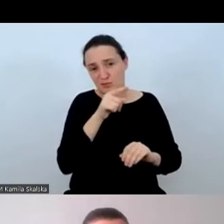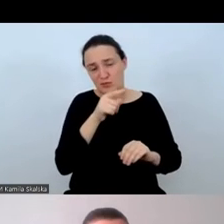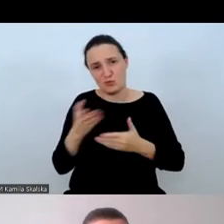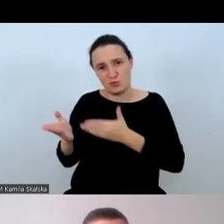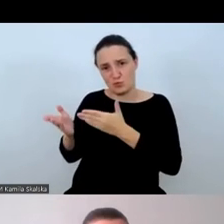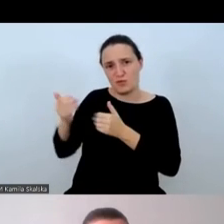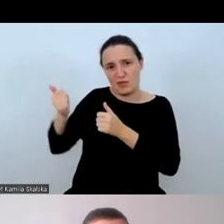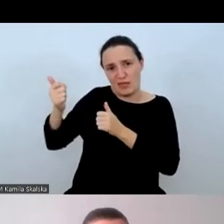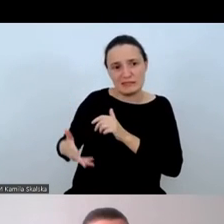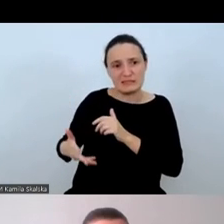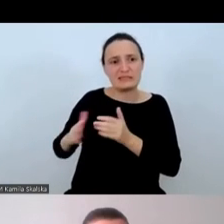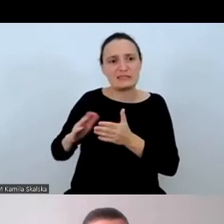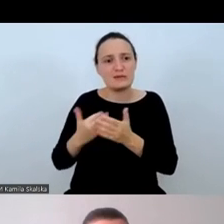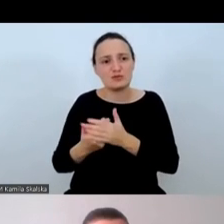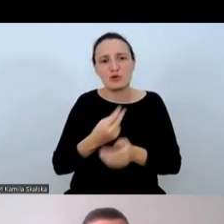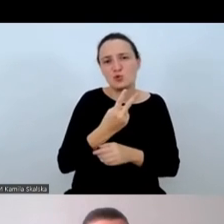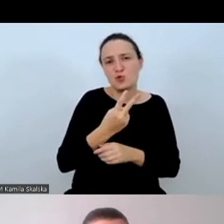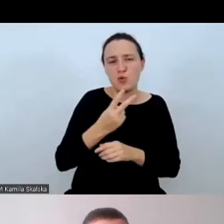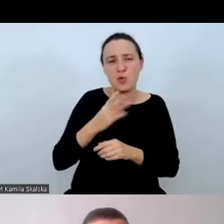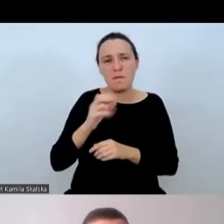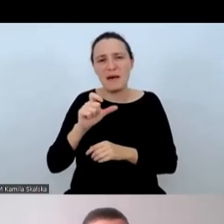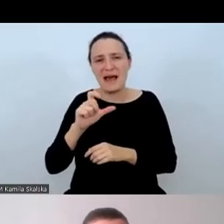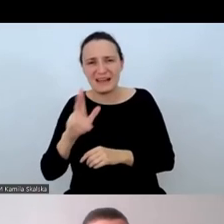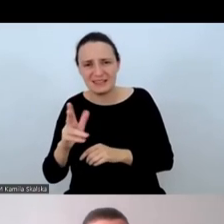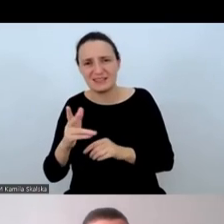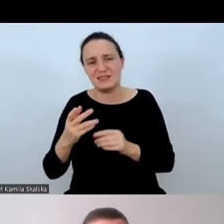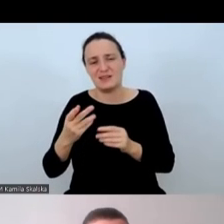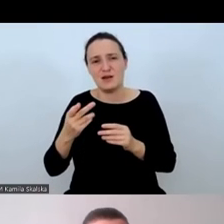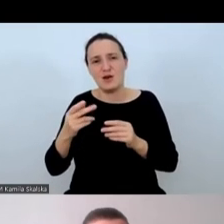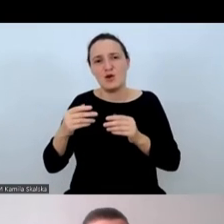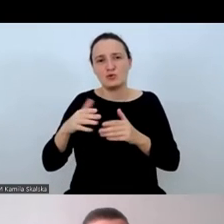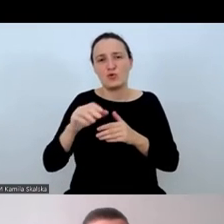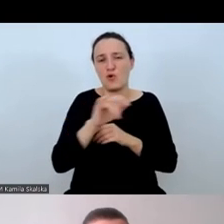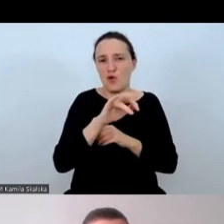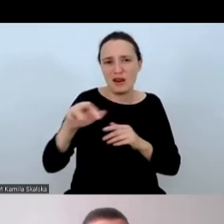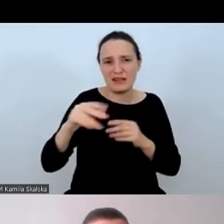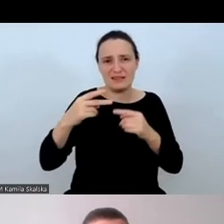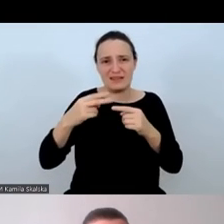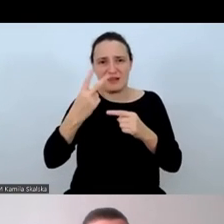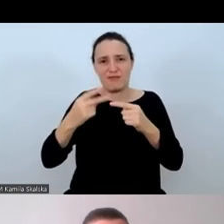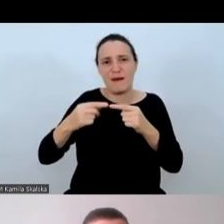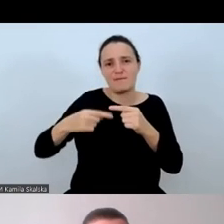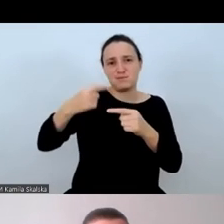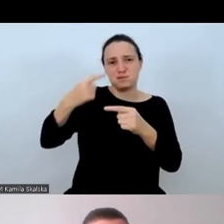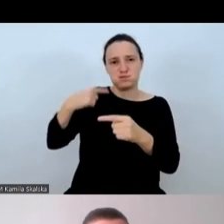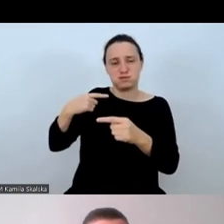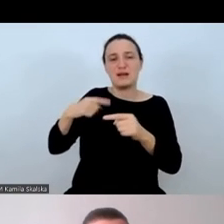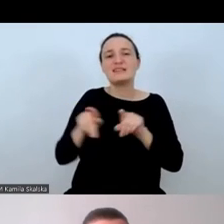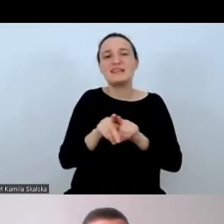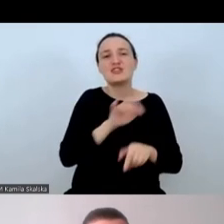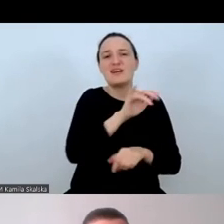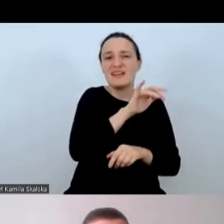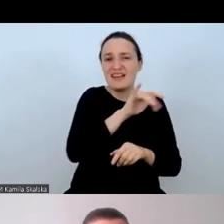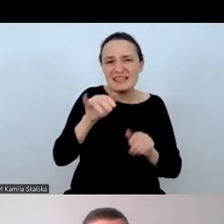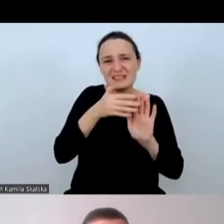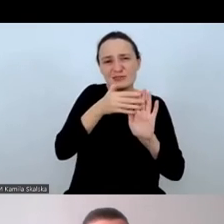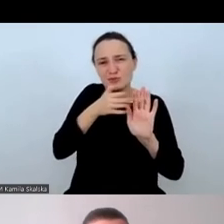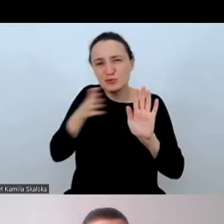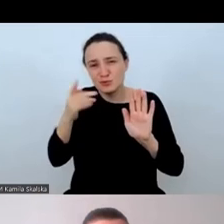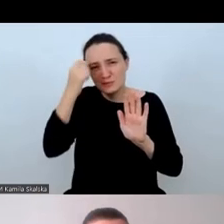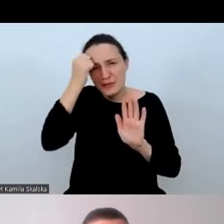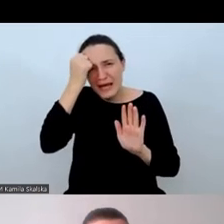TUBAK, test rozpiętości liter, zakresu działania i jeszcze kilku innych.